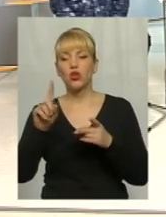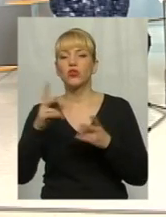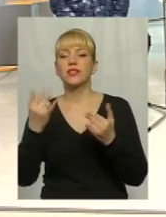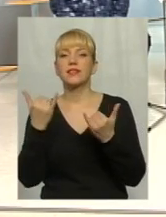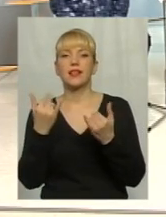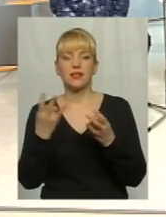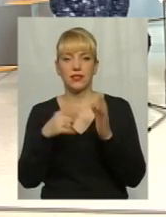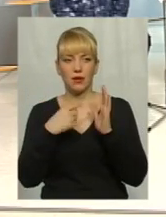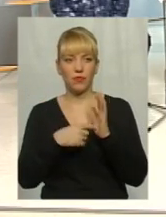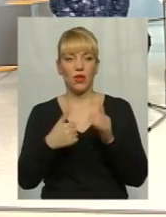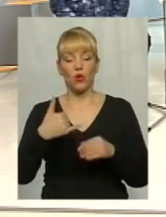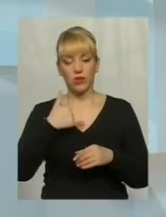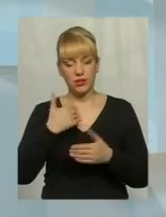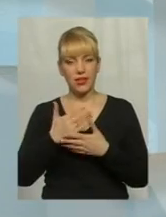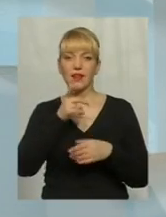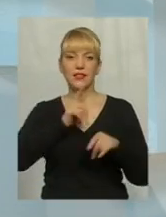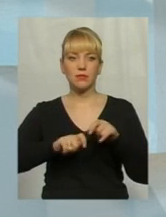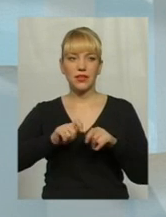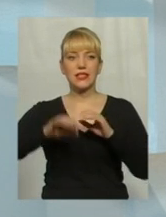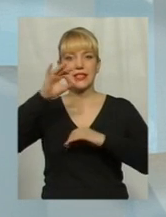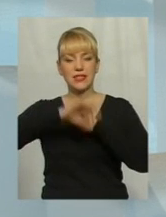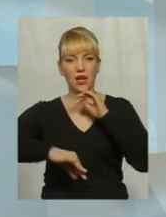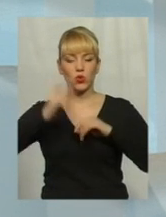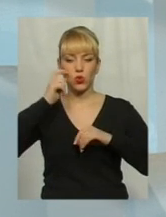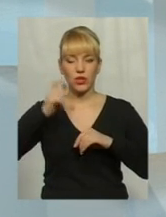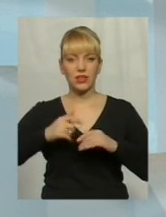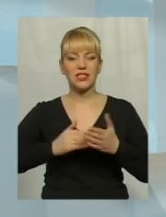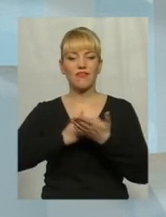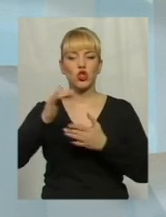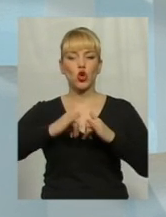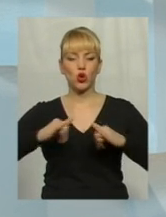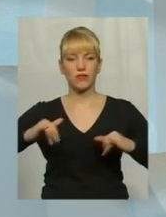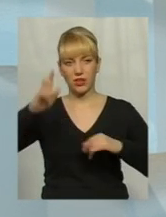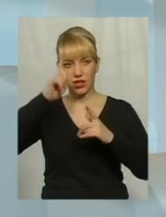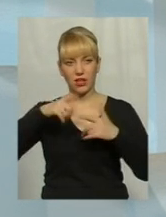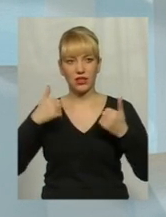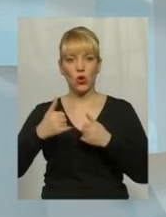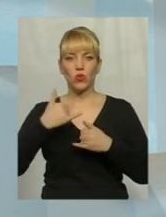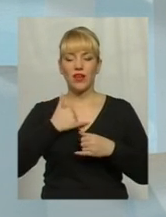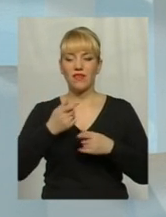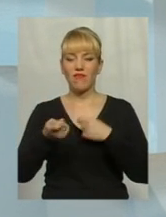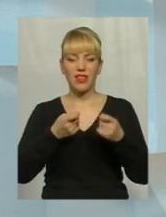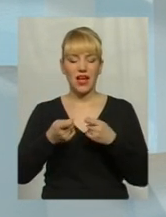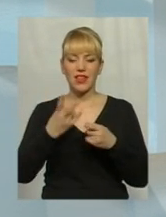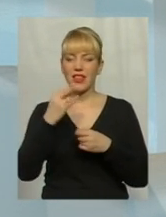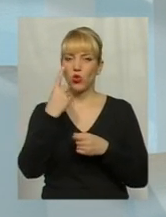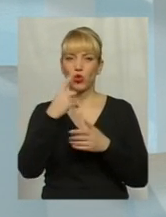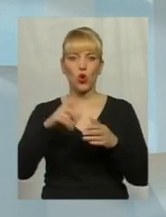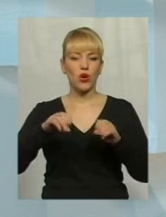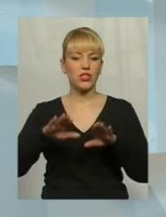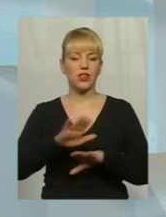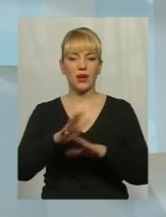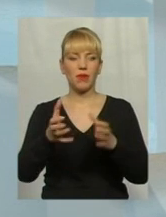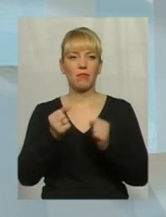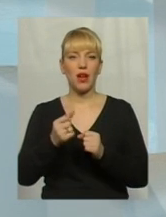з західних країн, з високорозвинених країн. І вони кажуть, що в нас влада жодного рішення не приймає, без того,